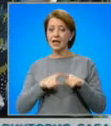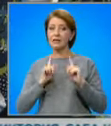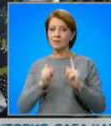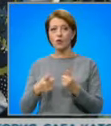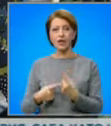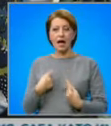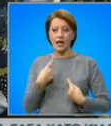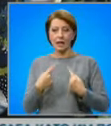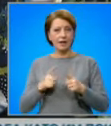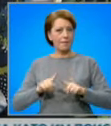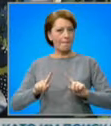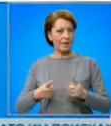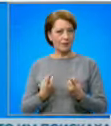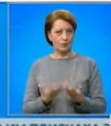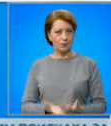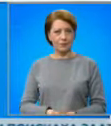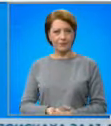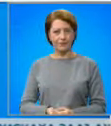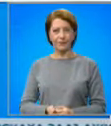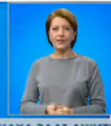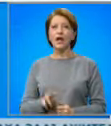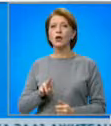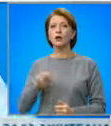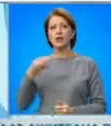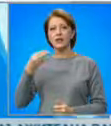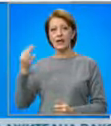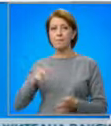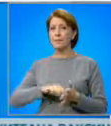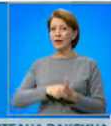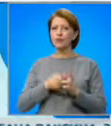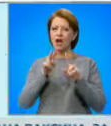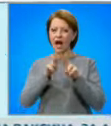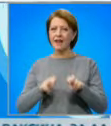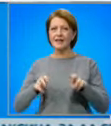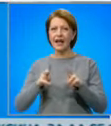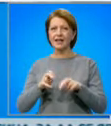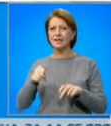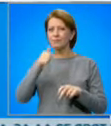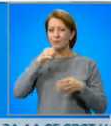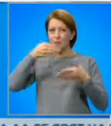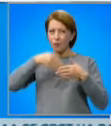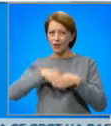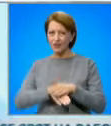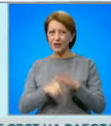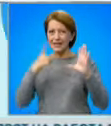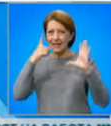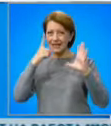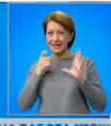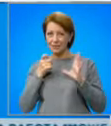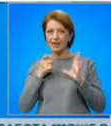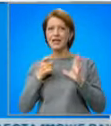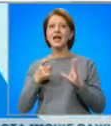реагираме максимално бързо. Другите теми отнес приключи анализът на подводните снимки на корпуса на заседналия край